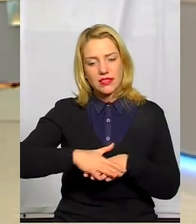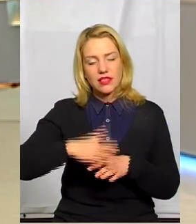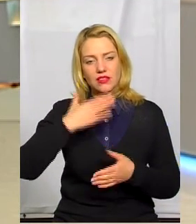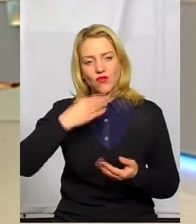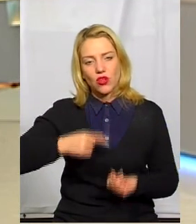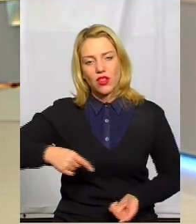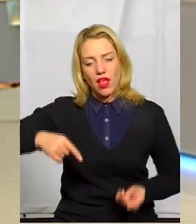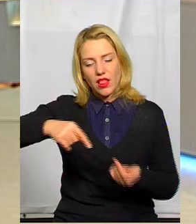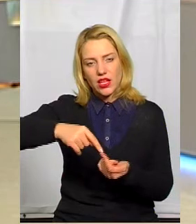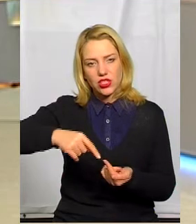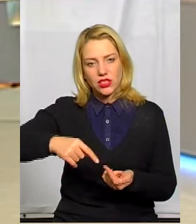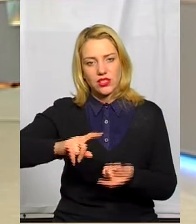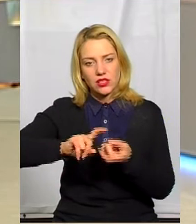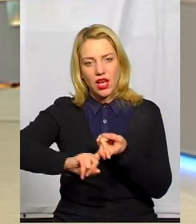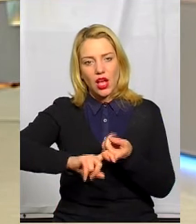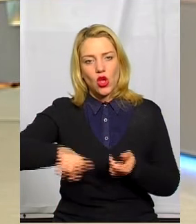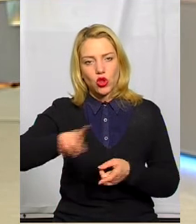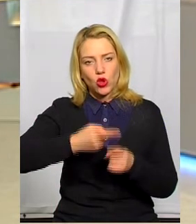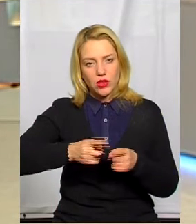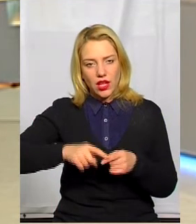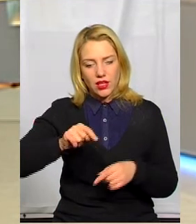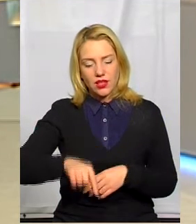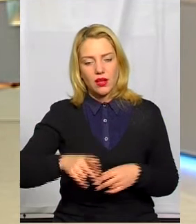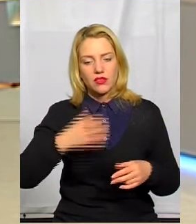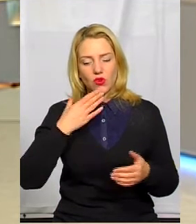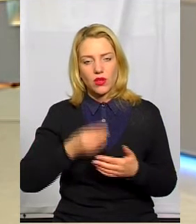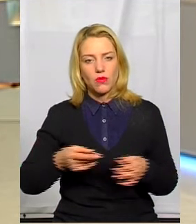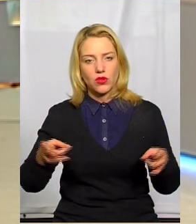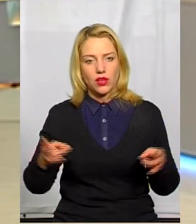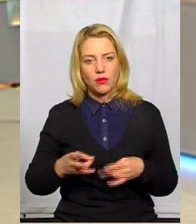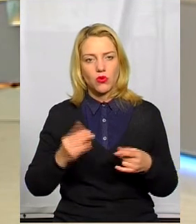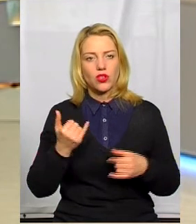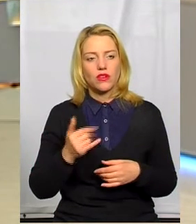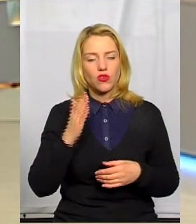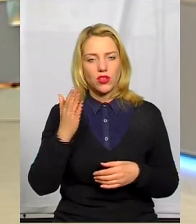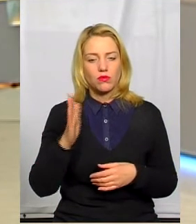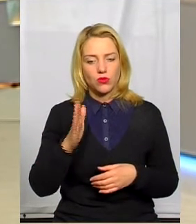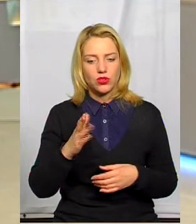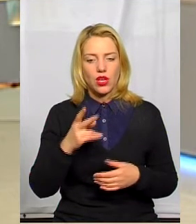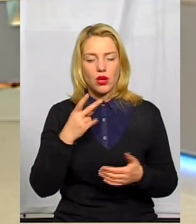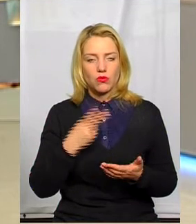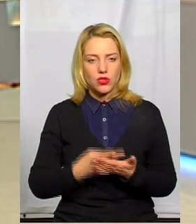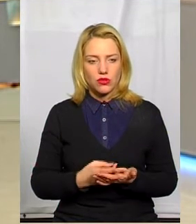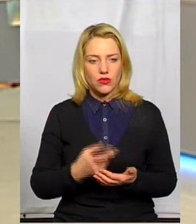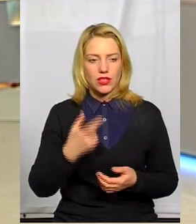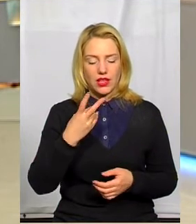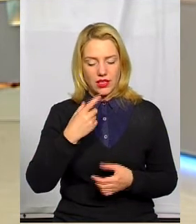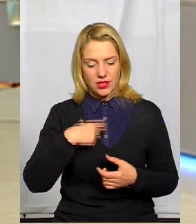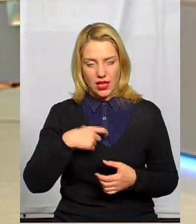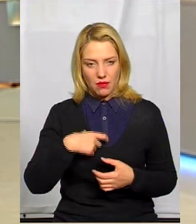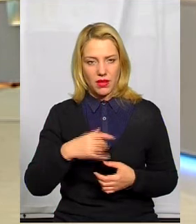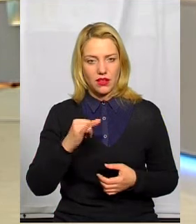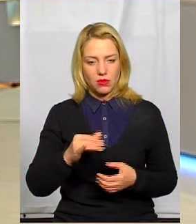неї, відношення, потребу, вони тоді будуть позиціонувати на себе,